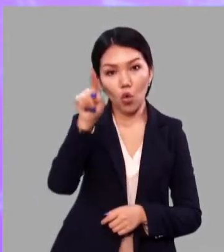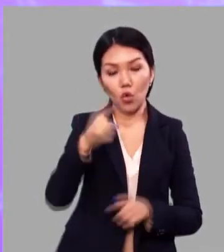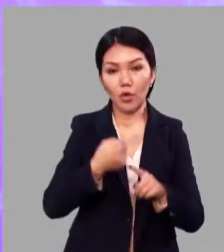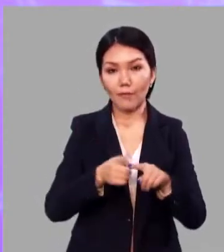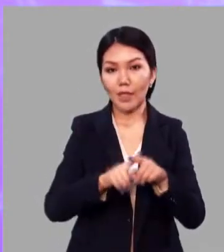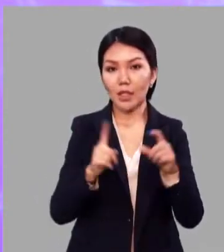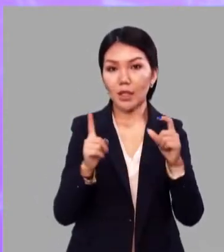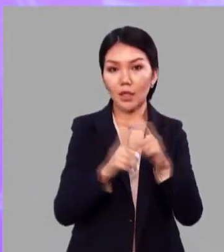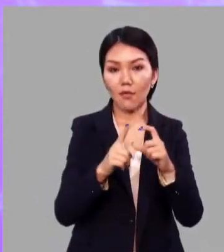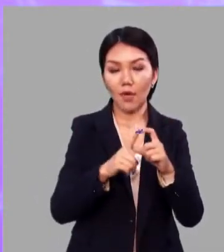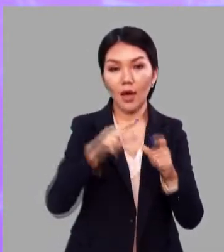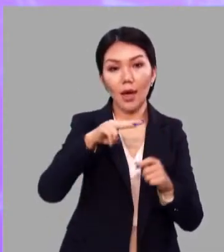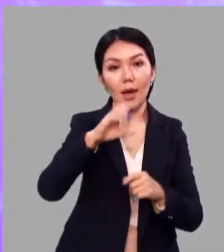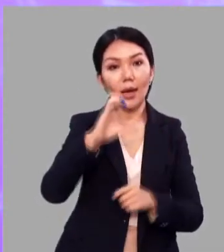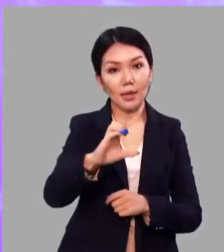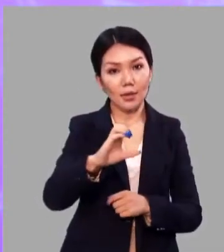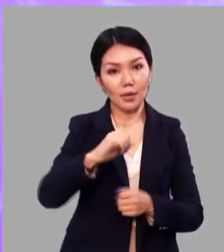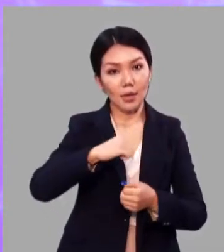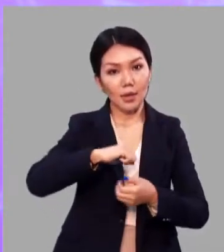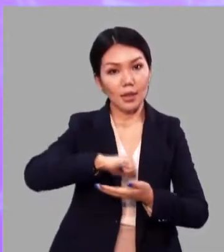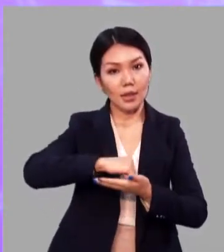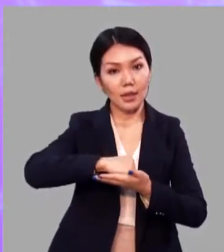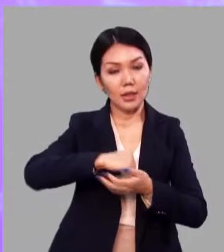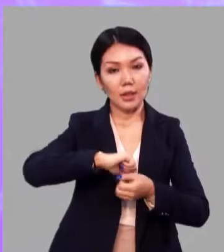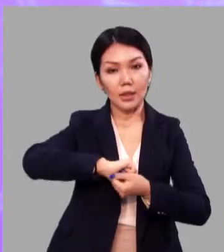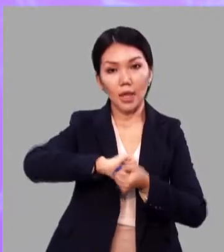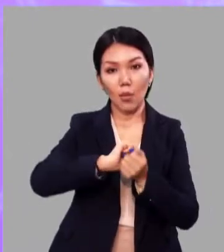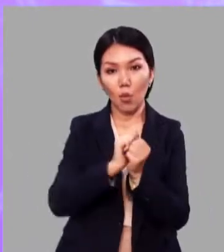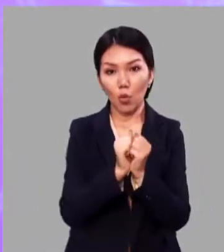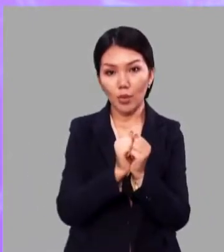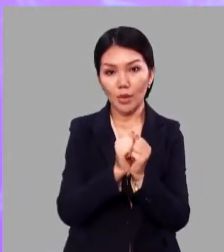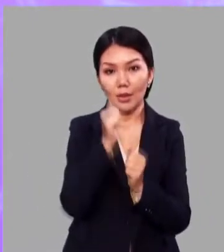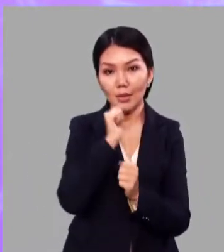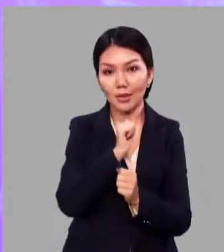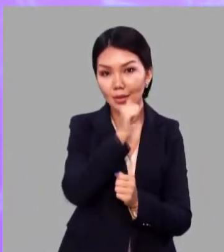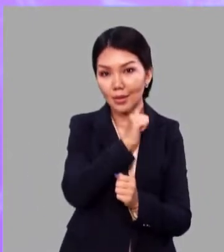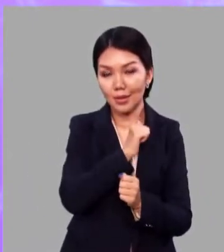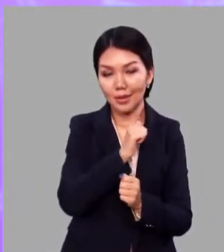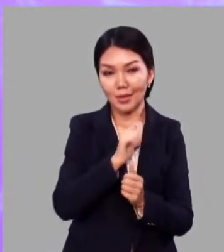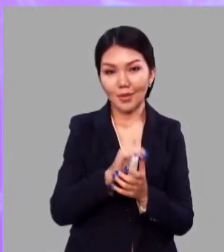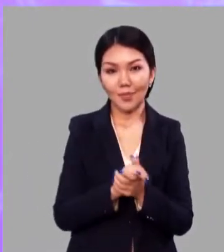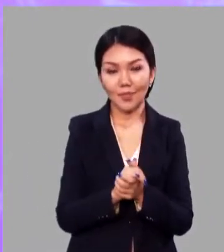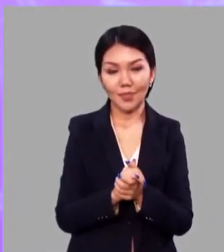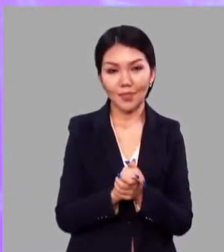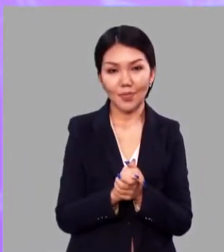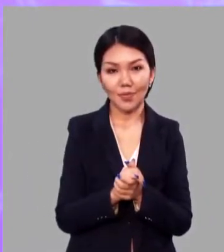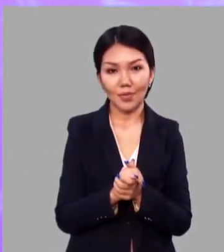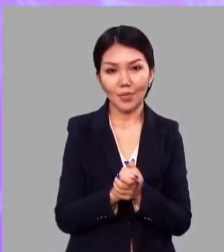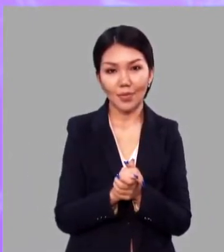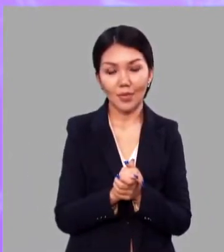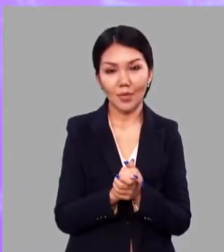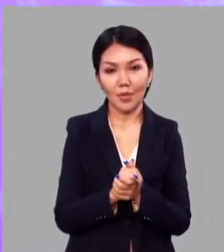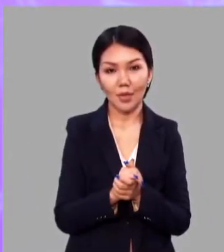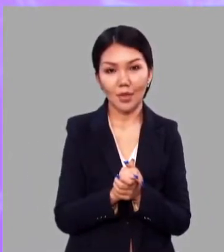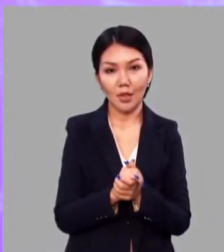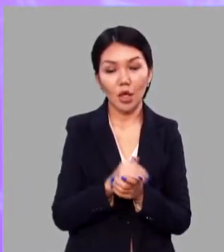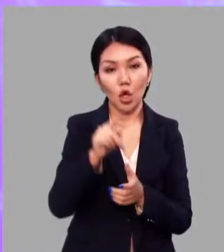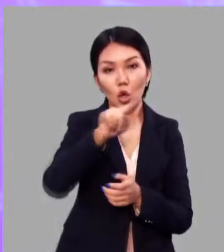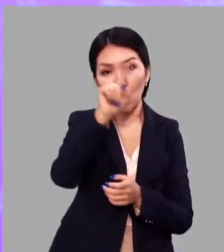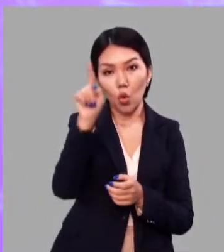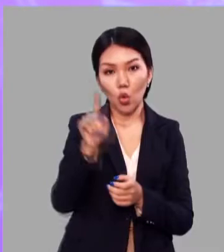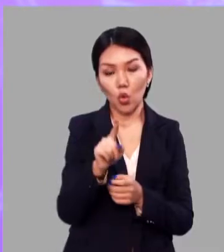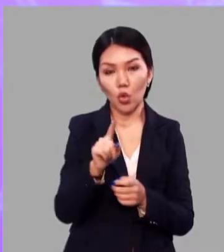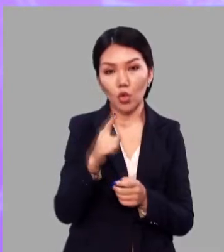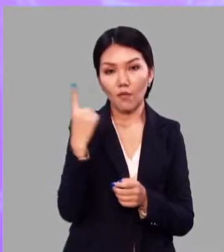однокоренных словах